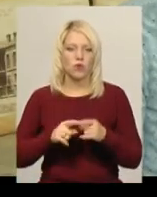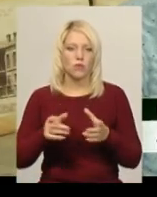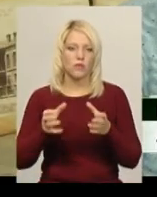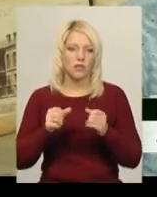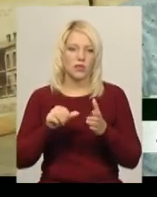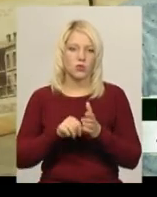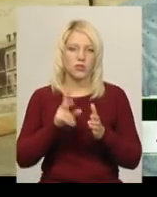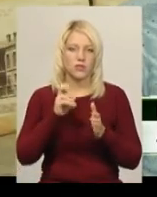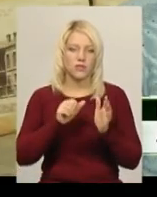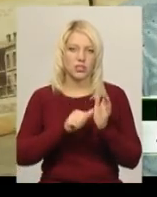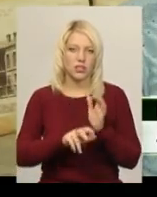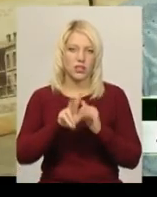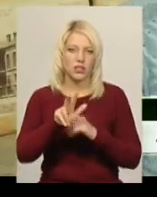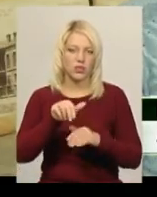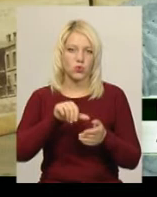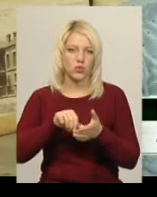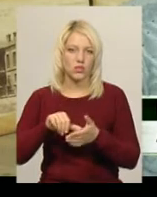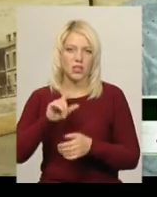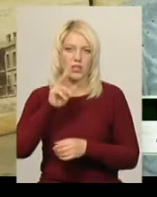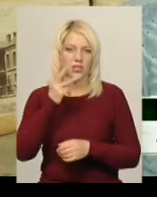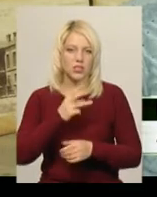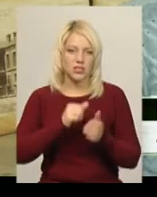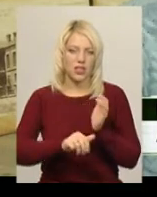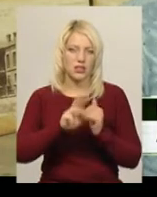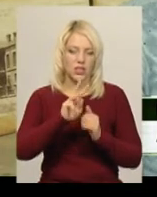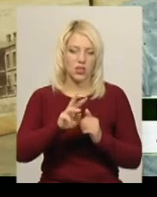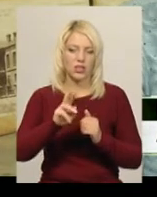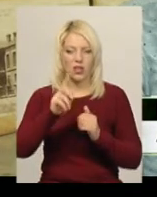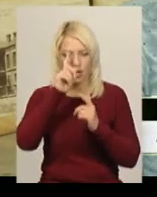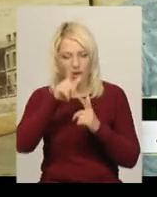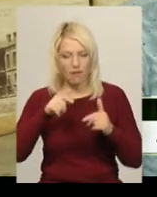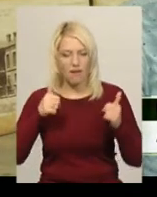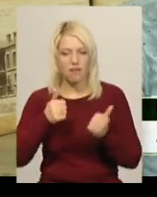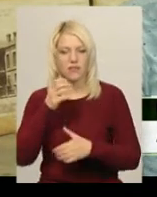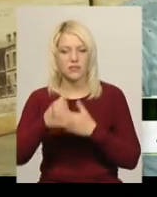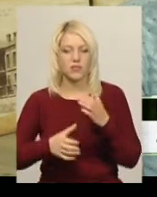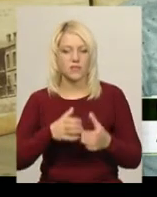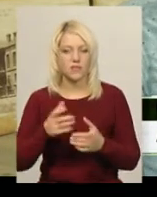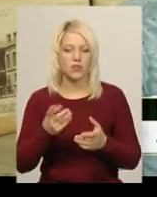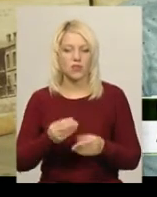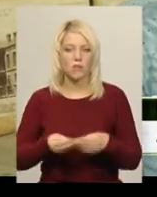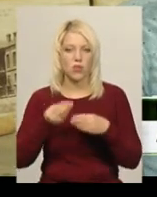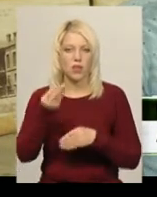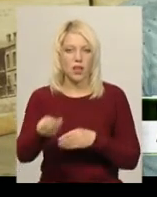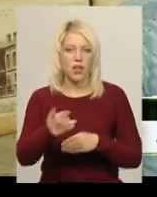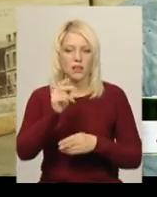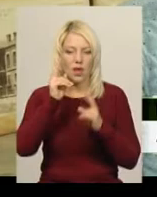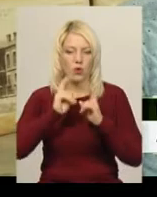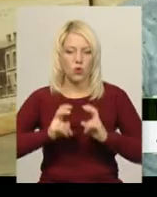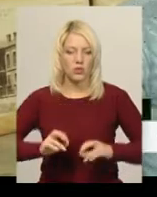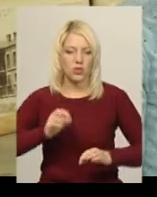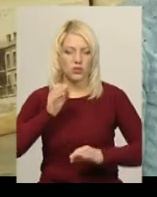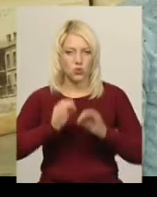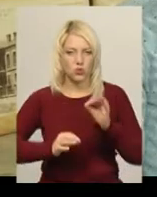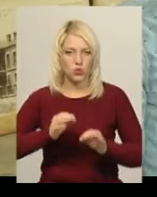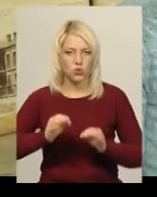263 учасника з 34 країн світу, які подавали на розгляд журі майже 4 тисячі фотографій.